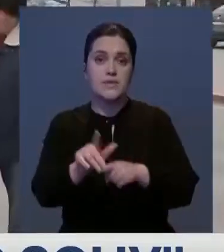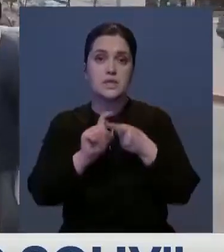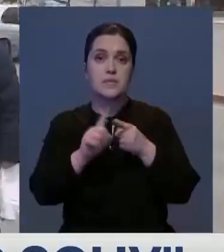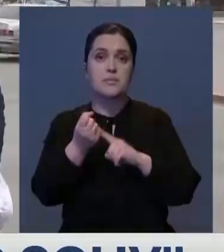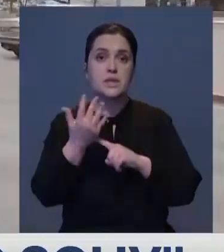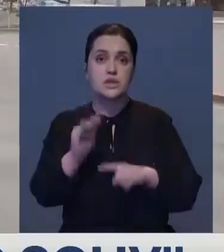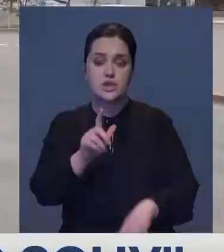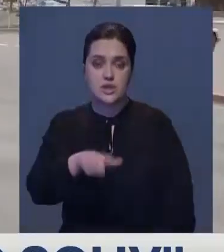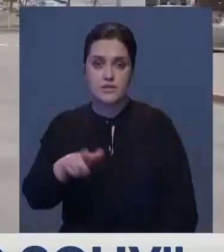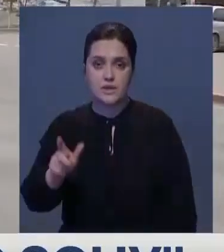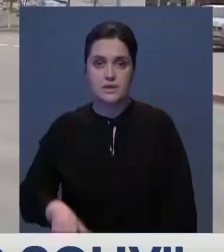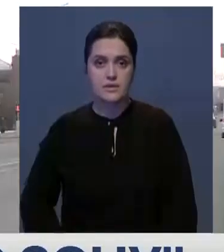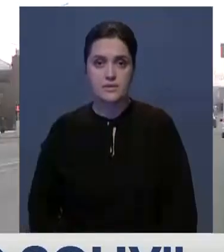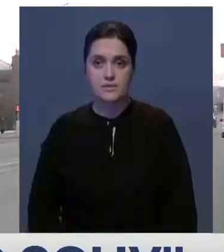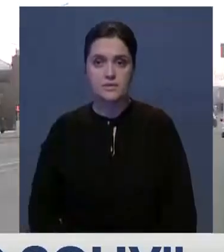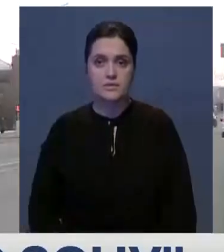более 15 тысяч человек.